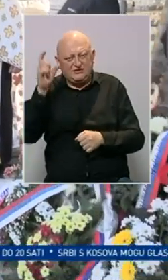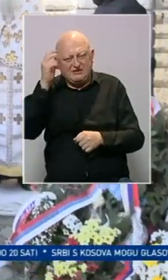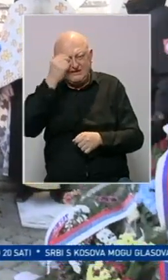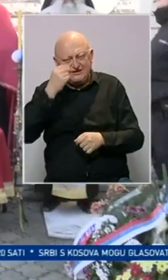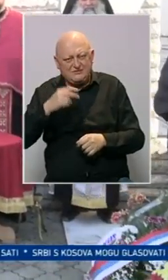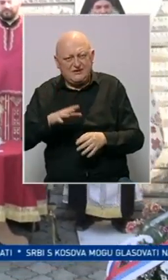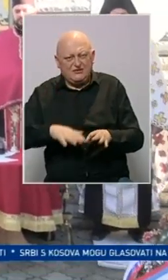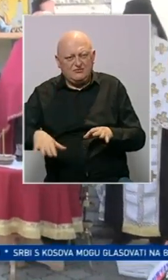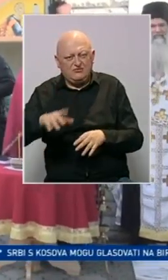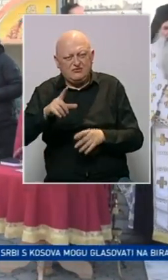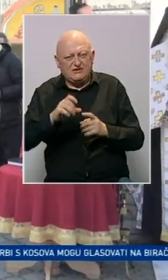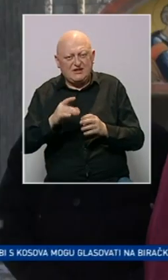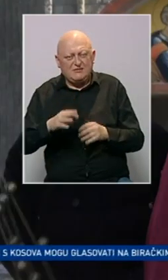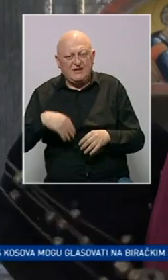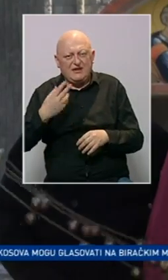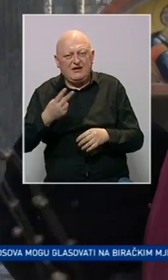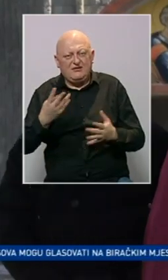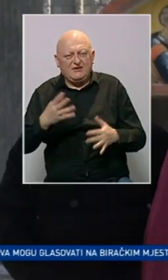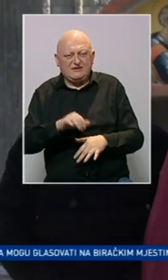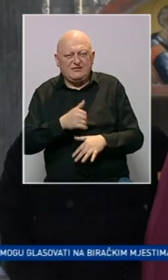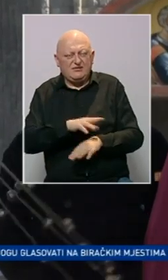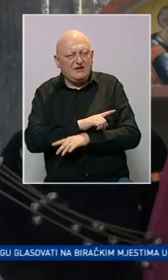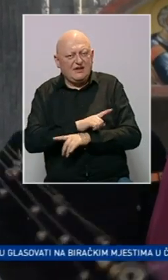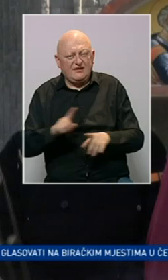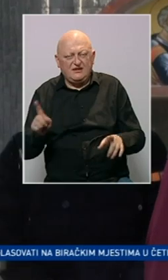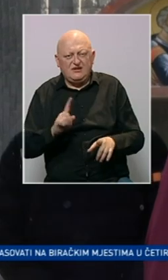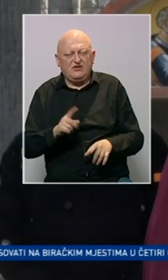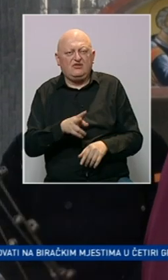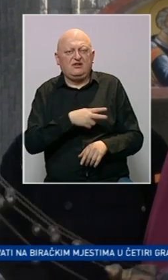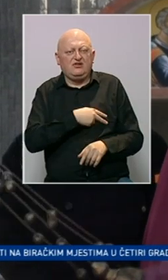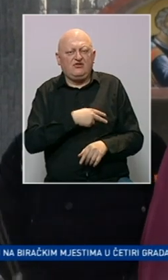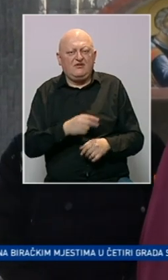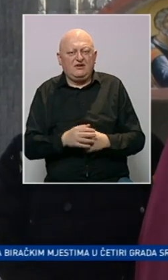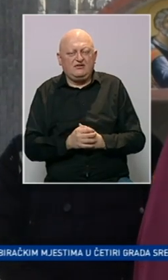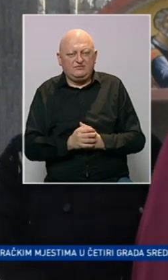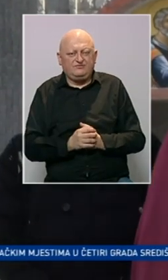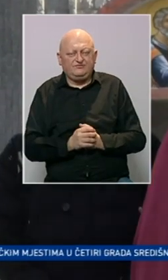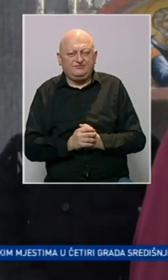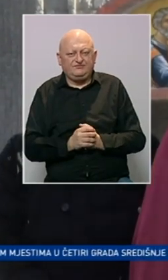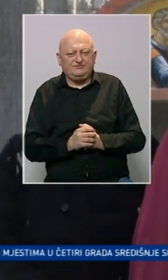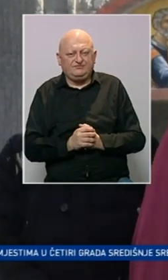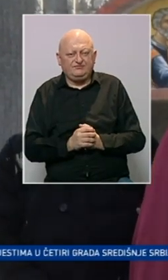Podrinju pa i za ove u Skelanima, ni nakon 29 godina niko nije odgovarao.